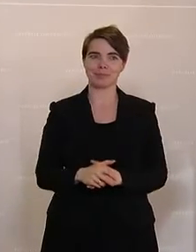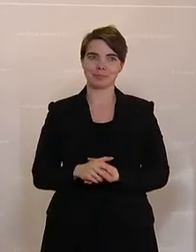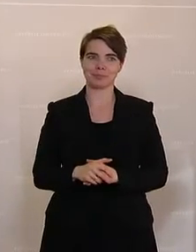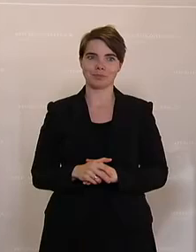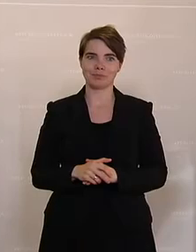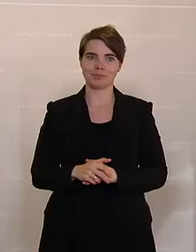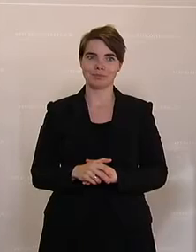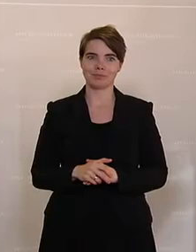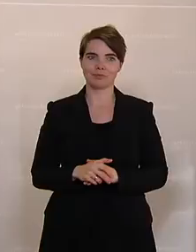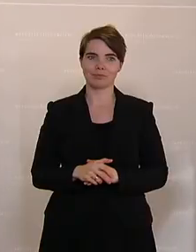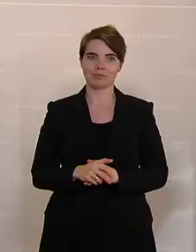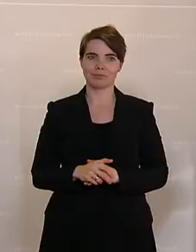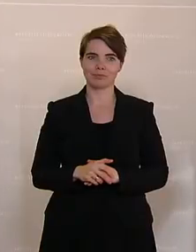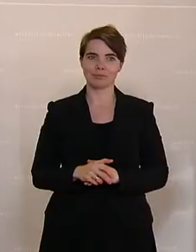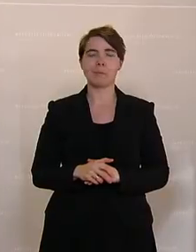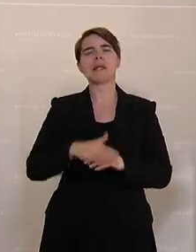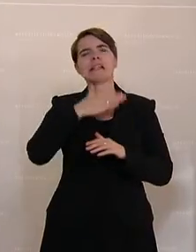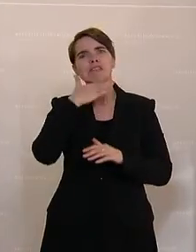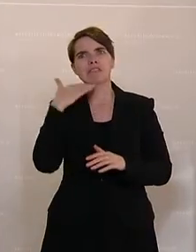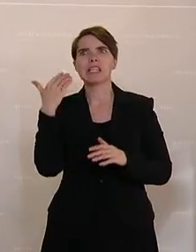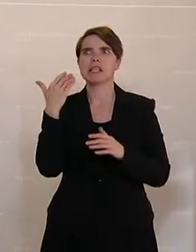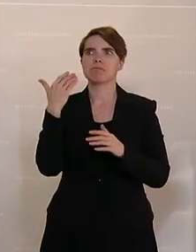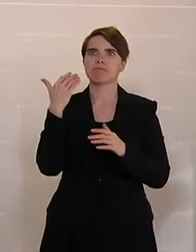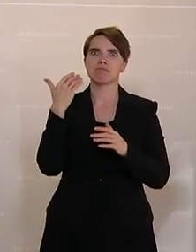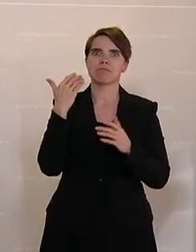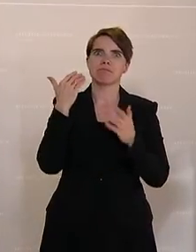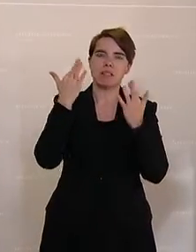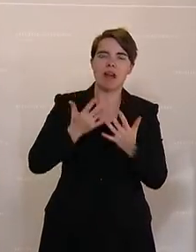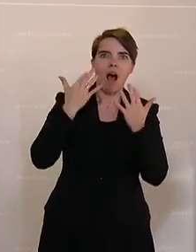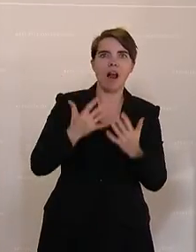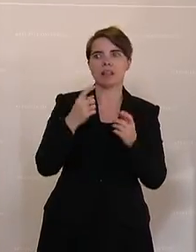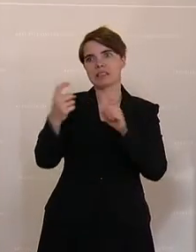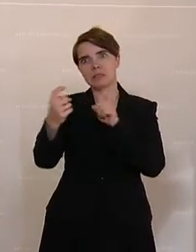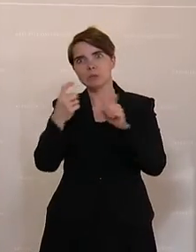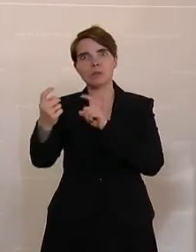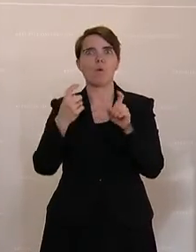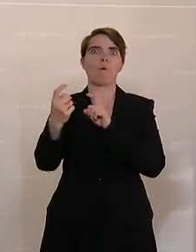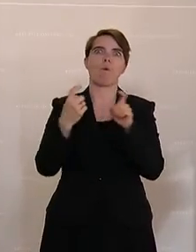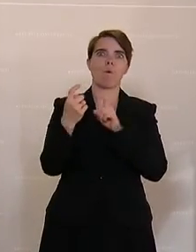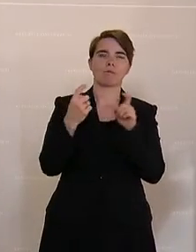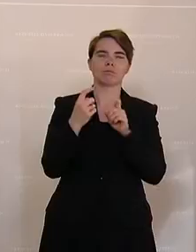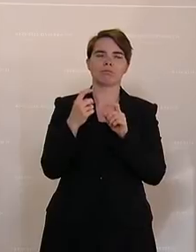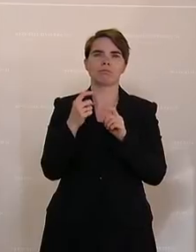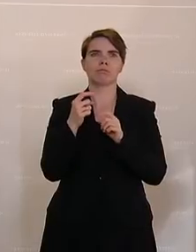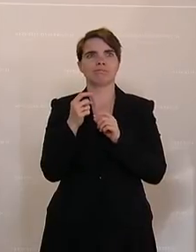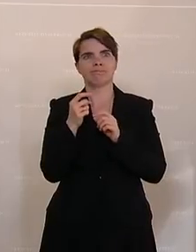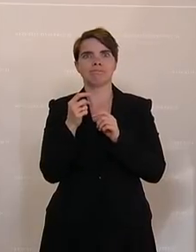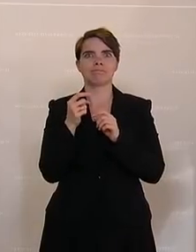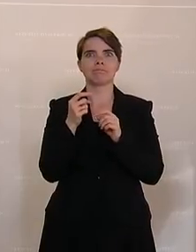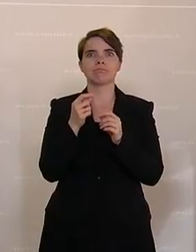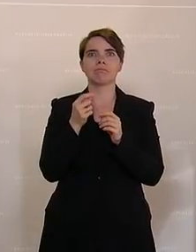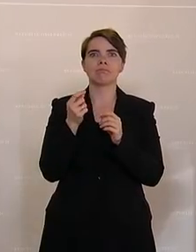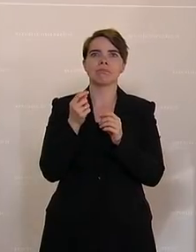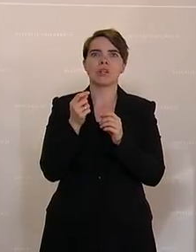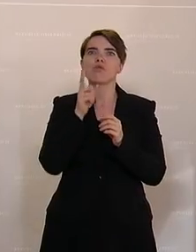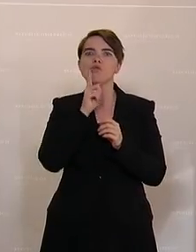Wir haben jetzt ja viel über Zahlen diskutiert, viele Zahlen gehört, aber ich finde, eindimensional auf Beträge zu starren, ist ein bisschen zu